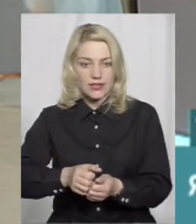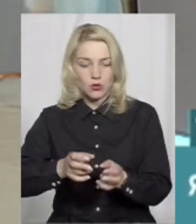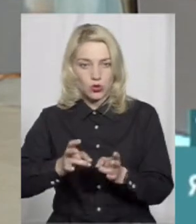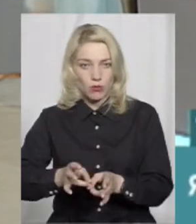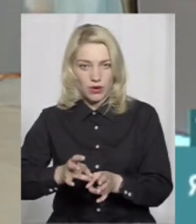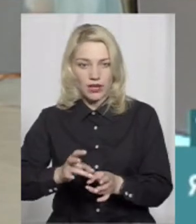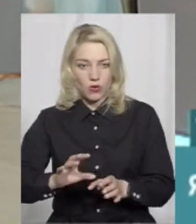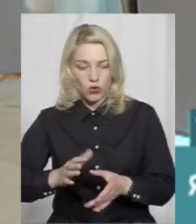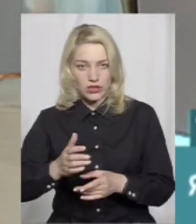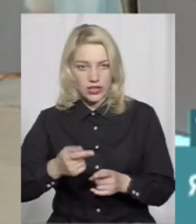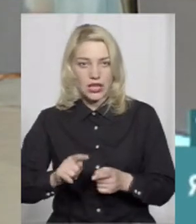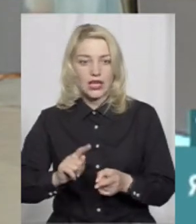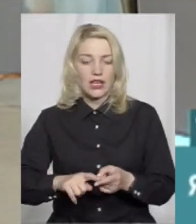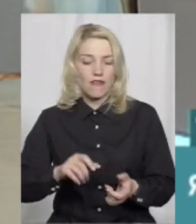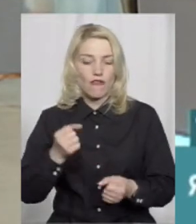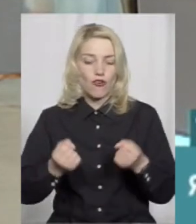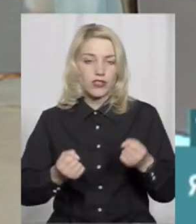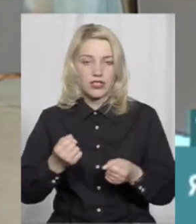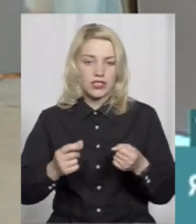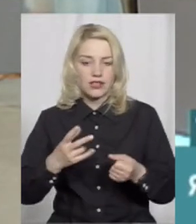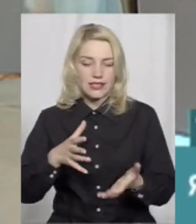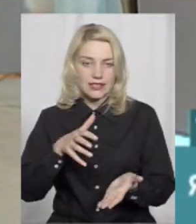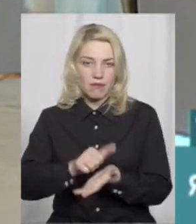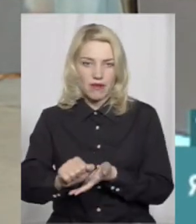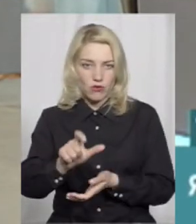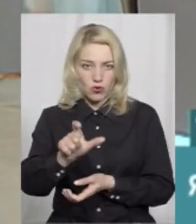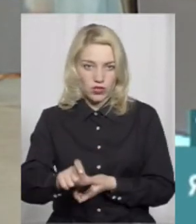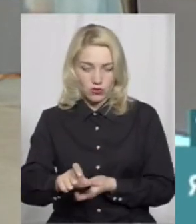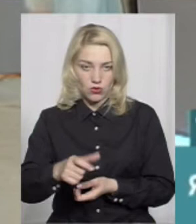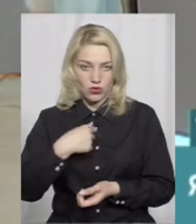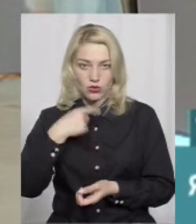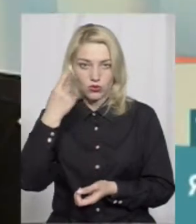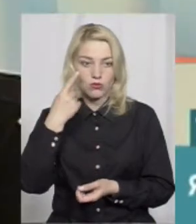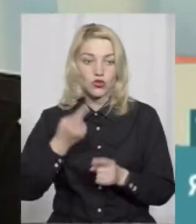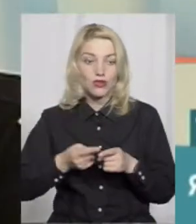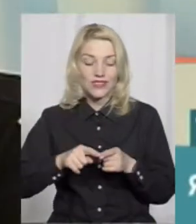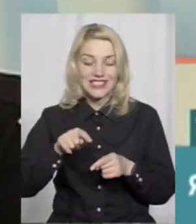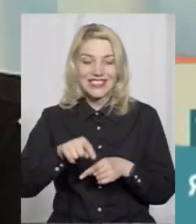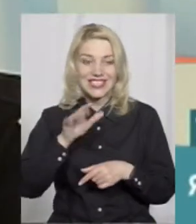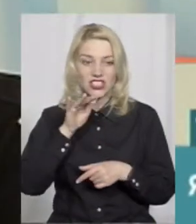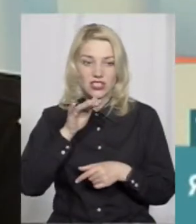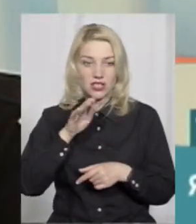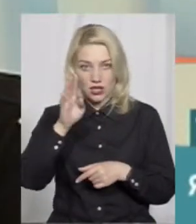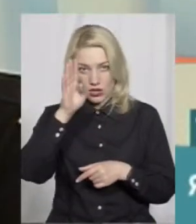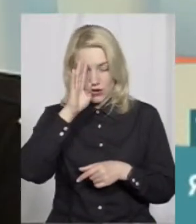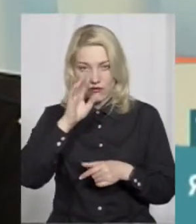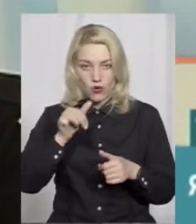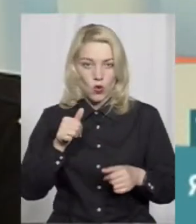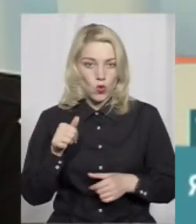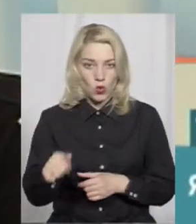а саме водій автомобіля, який збив людину, я думаю, що саме в цей час він включив